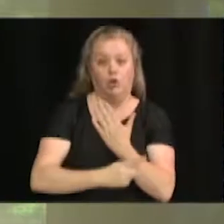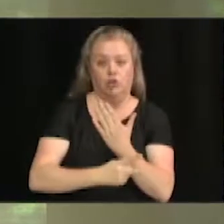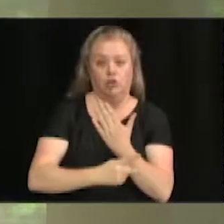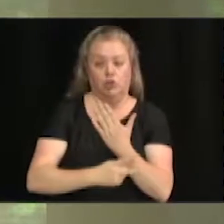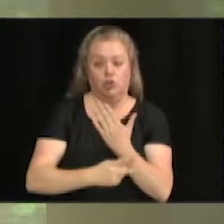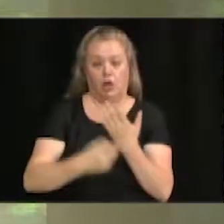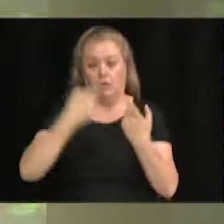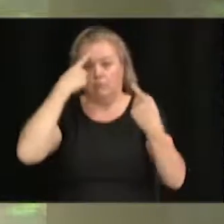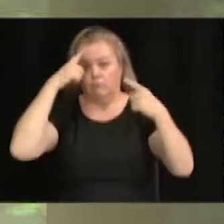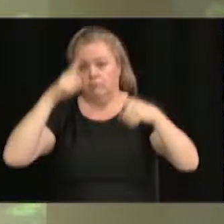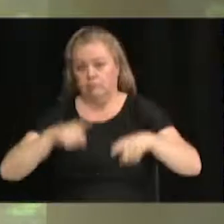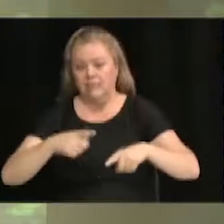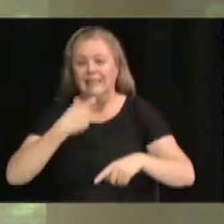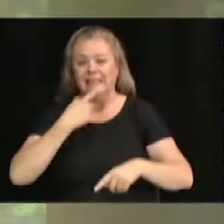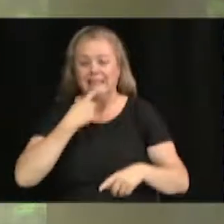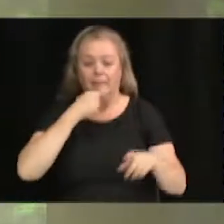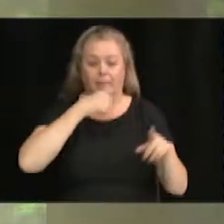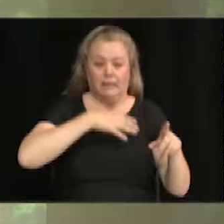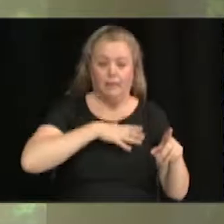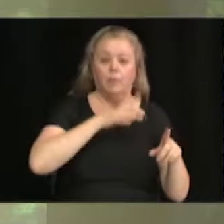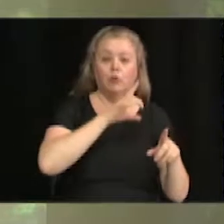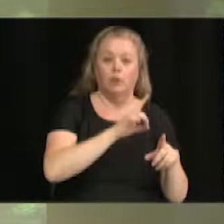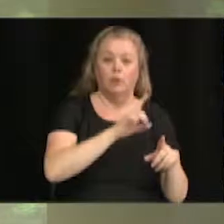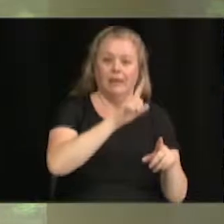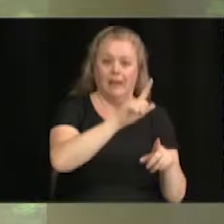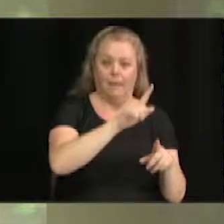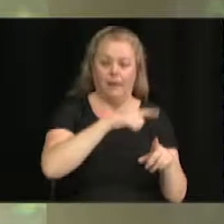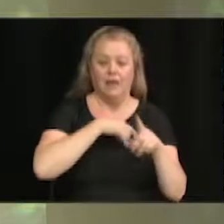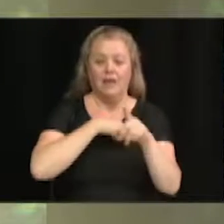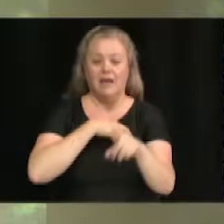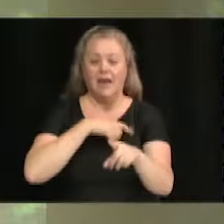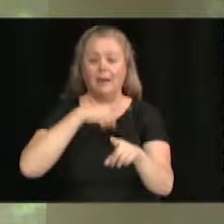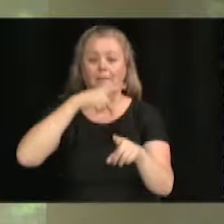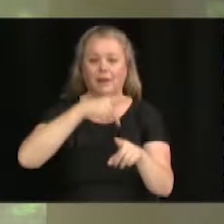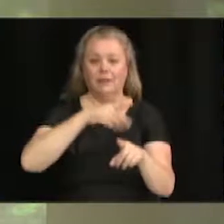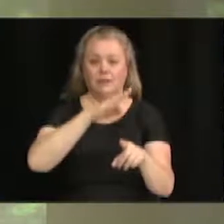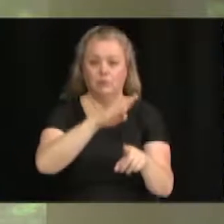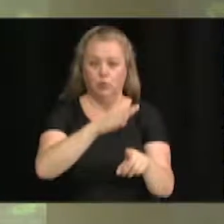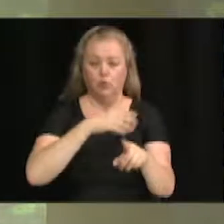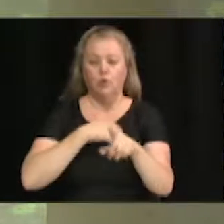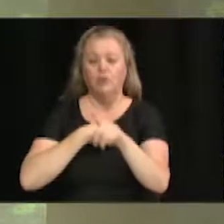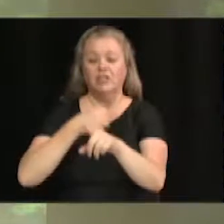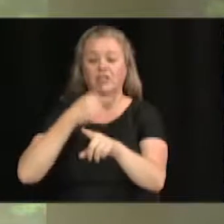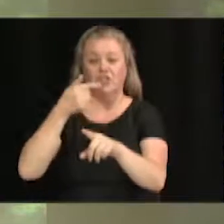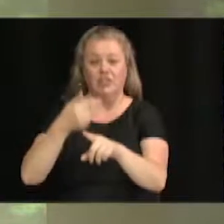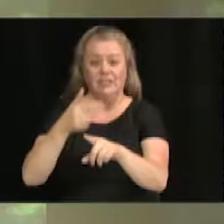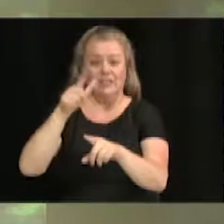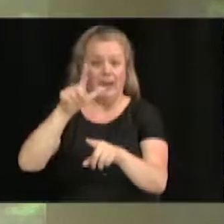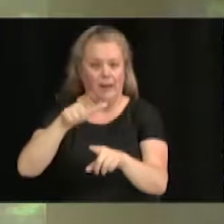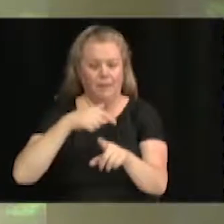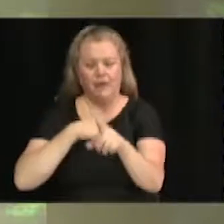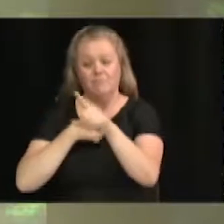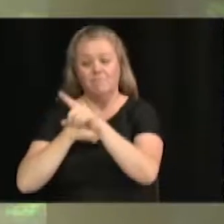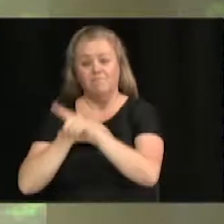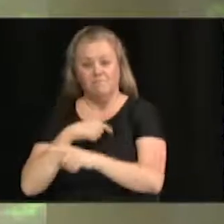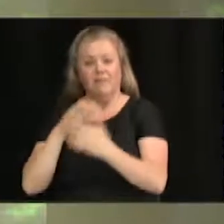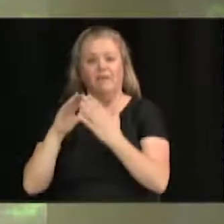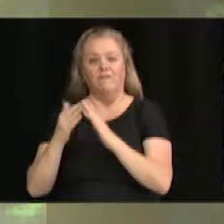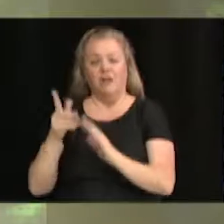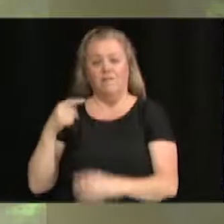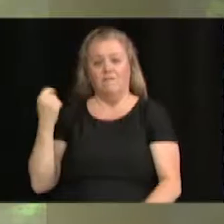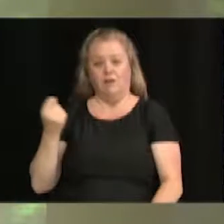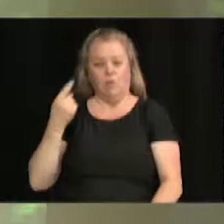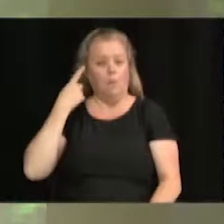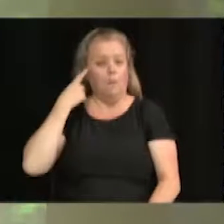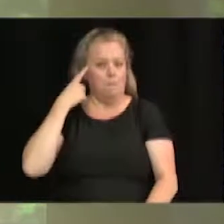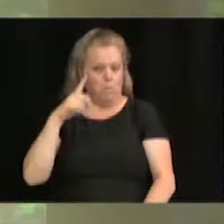entre Mme Dominique Labbé, M. Patrice Boudreau, M. Giselin Labbé et la Ville de Victoriaville, relatif à la cession